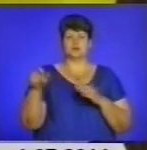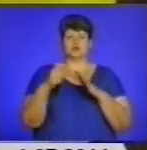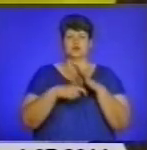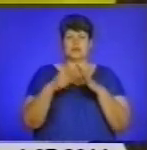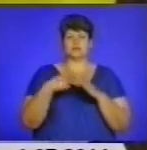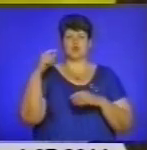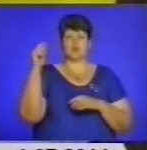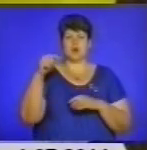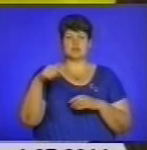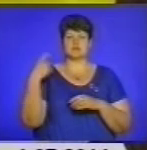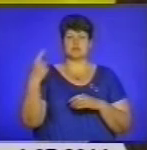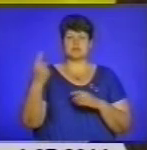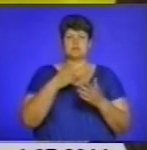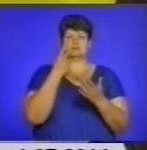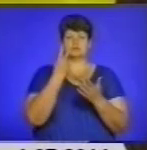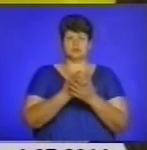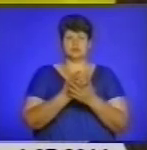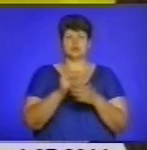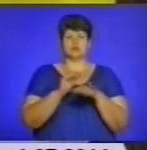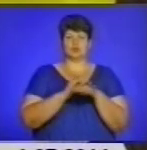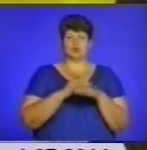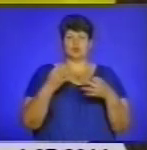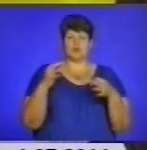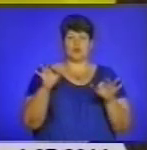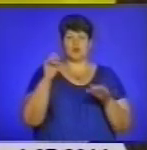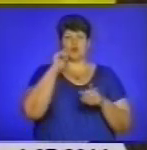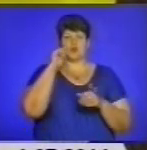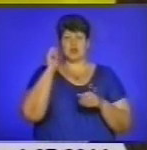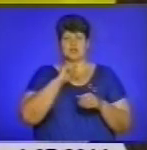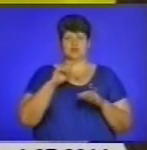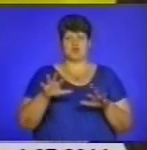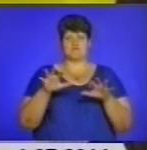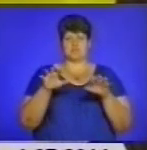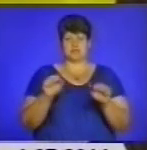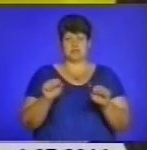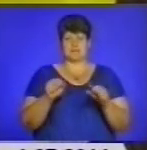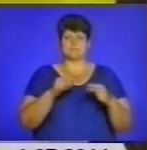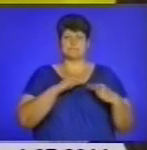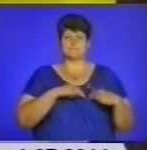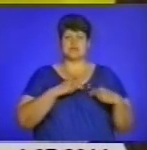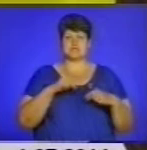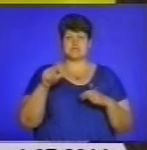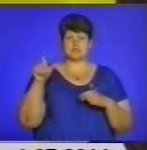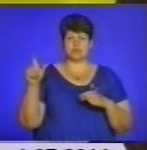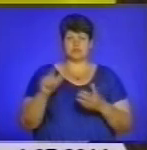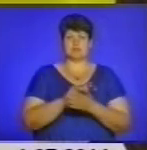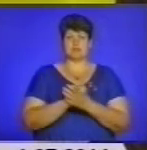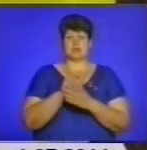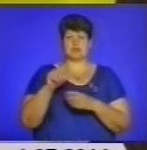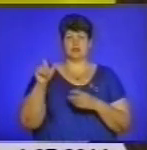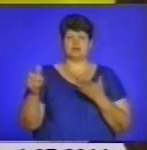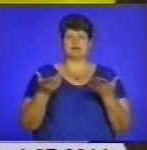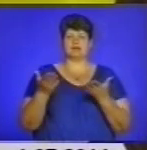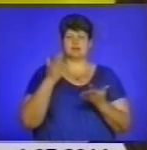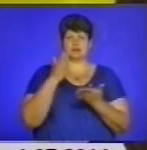областей ми продемонстрували добру волю української влади. Працелюбні і мирні люди, якими